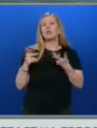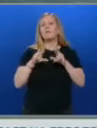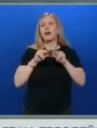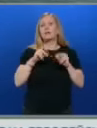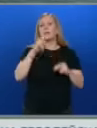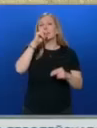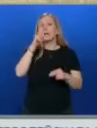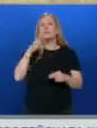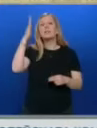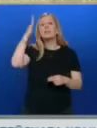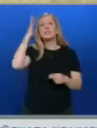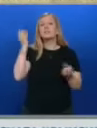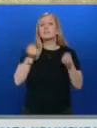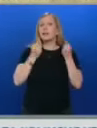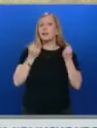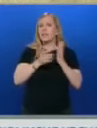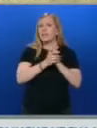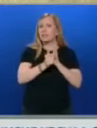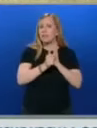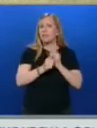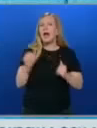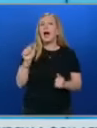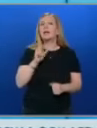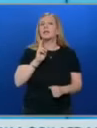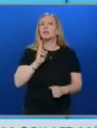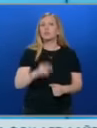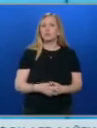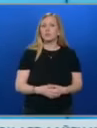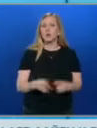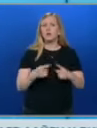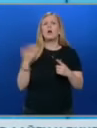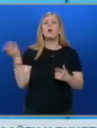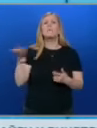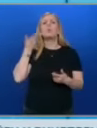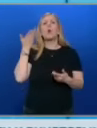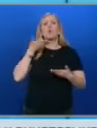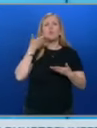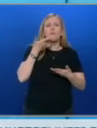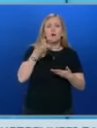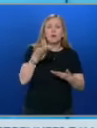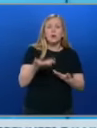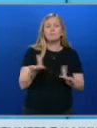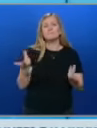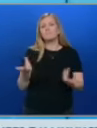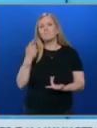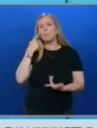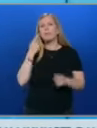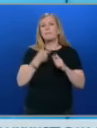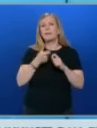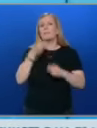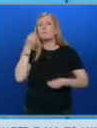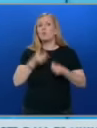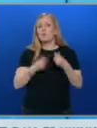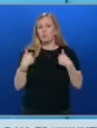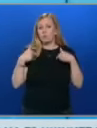започва главният държавен здравен инспектор, доцент Ангел Кунчев. От много оговорене опитваме да се съдадем проблем,